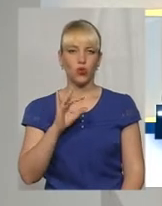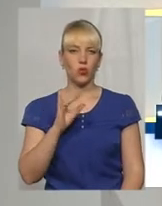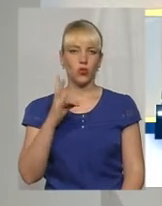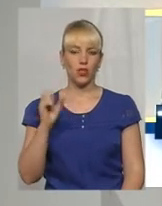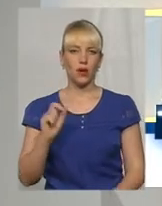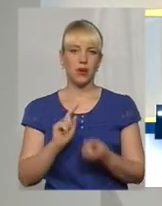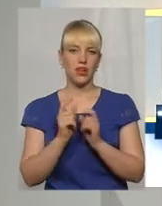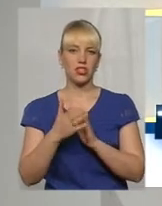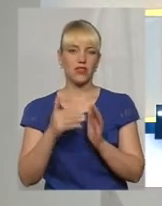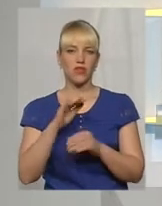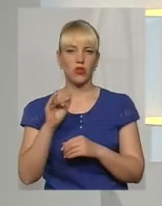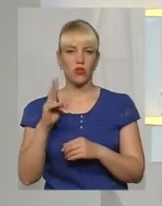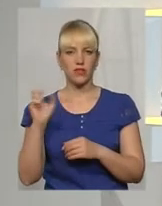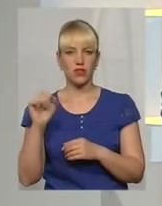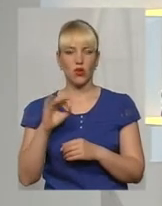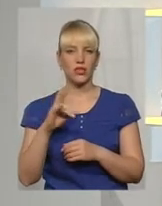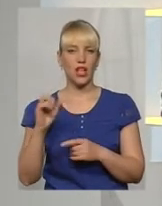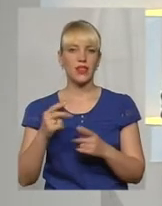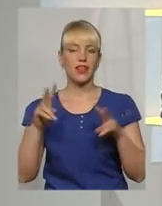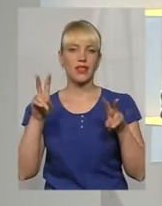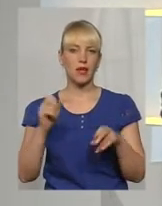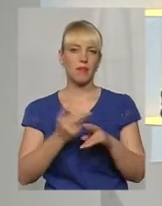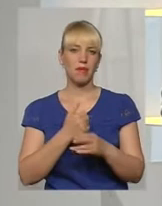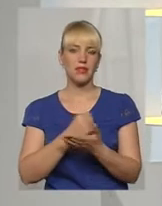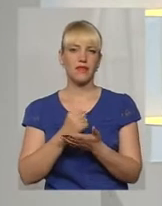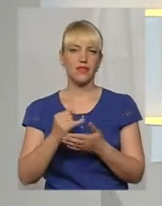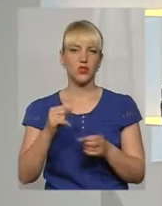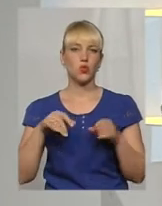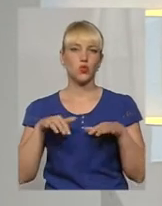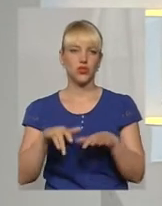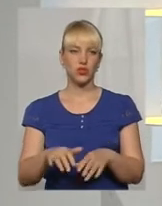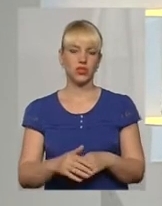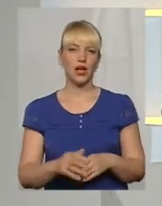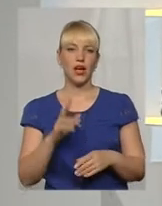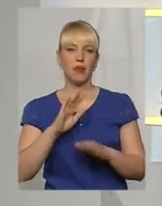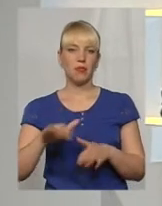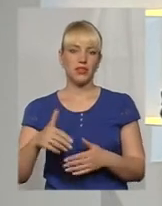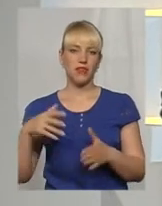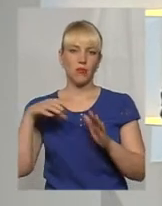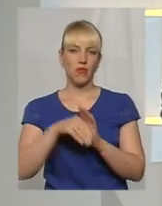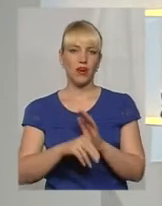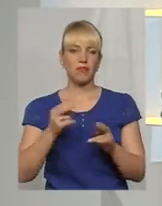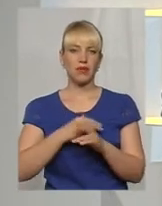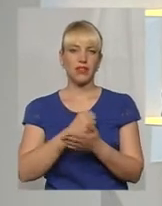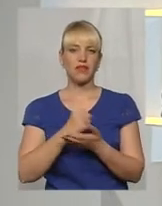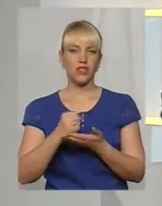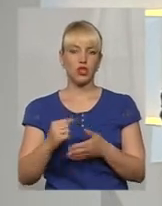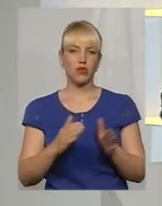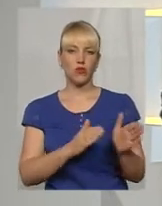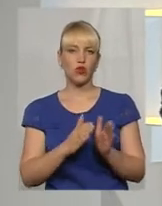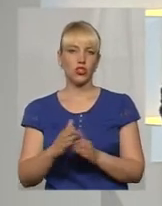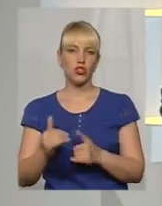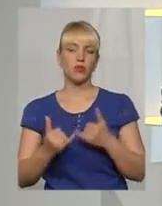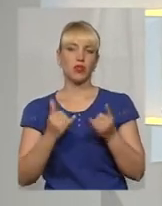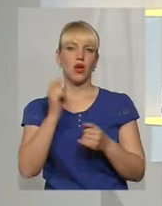Фіновська. Тема сьогоднішньої передачі – безвіз у дії. Після запровадження безвізового режиму для України 11